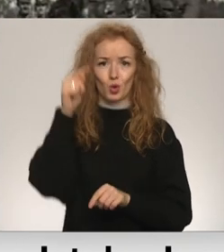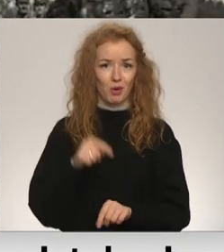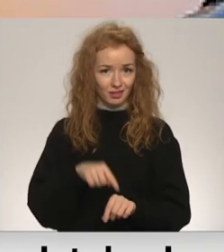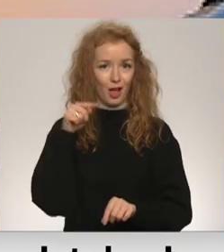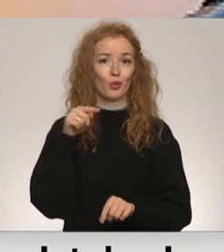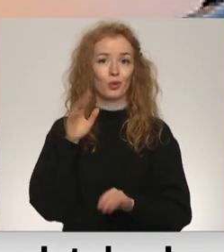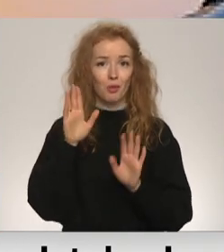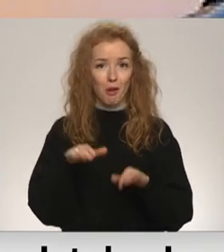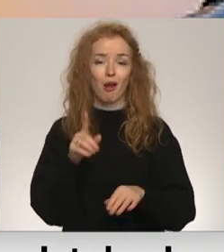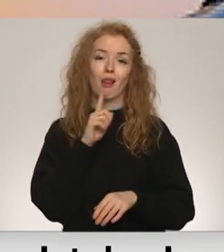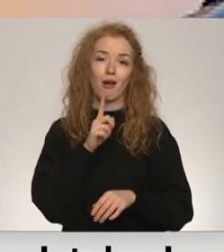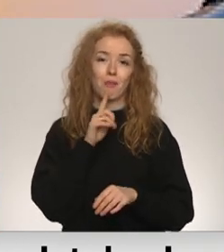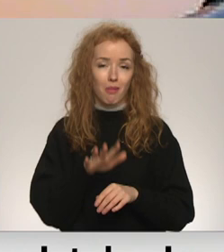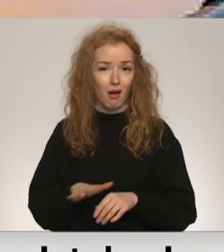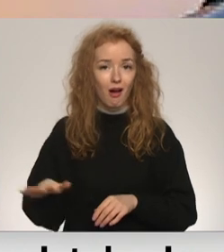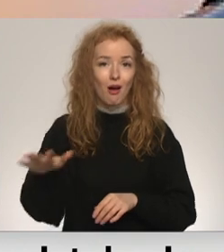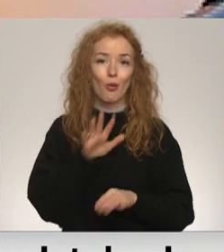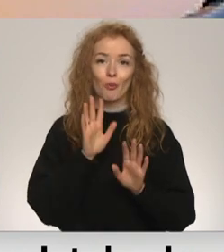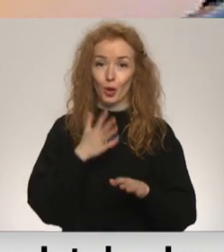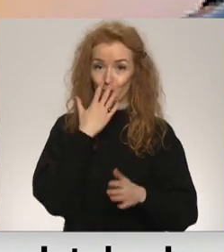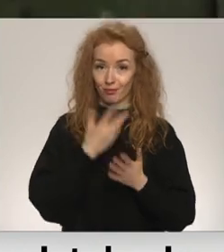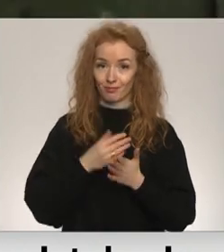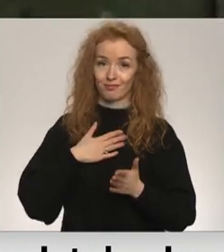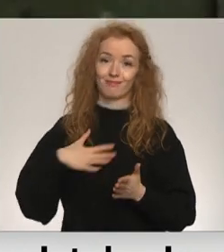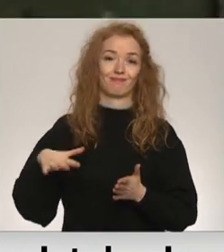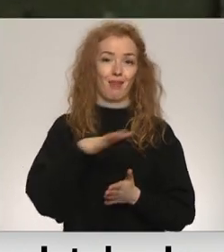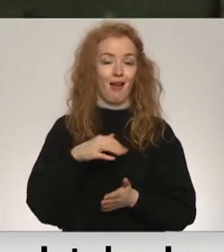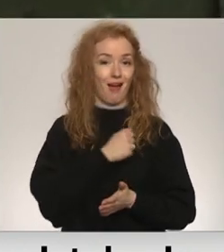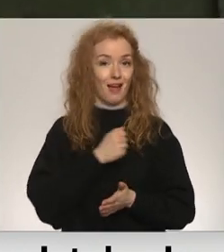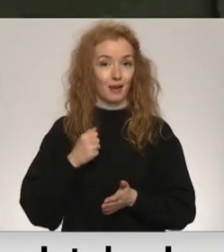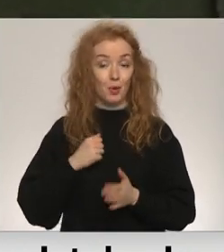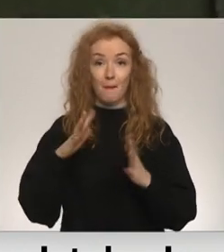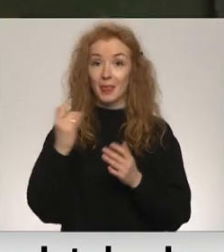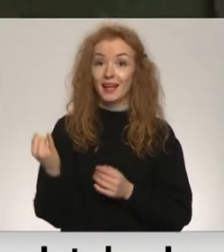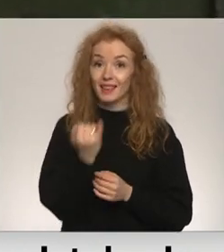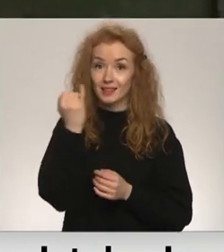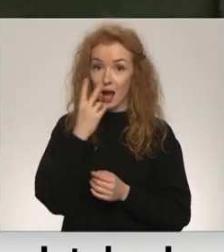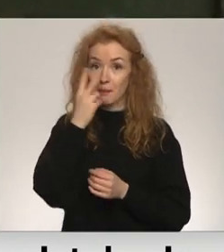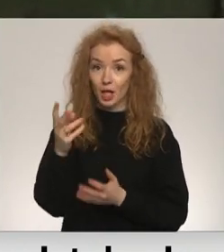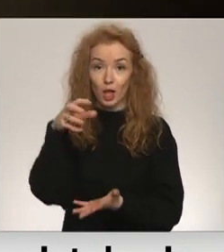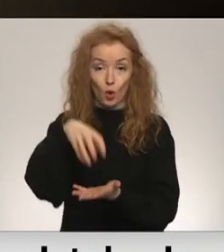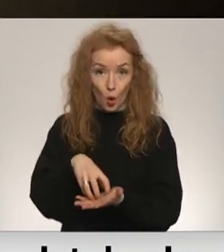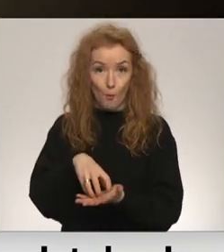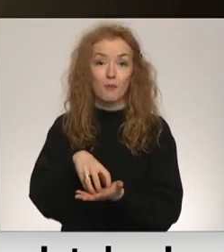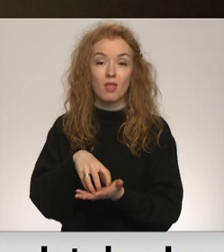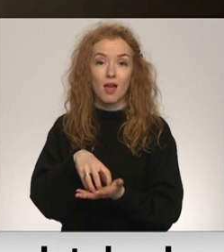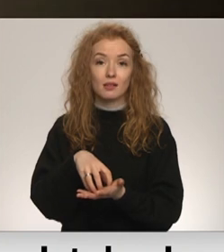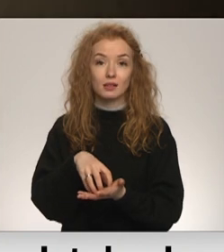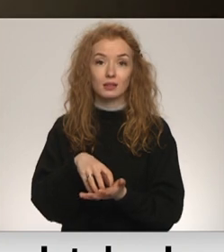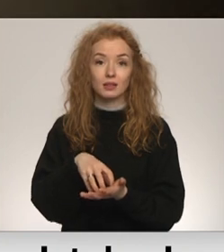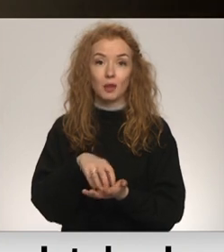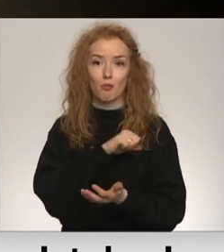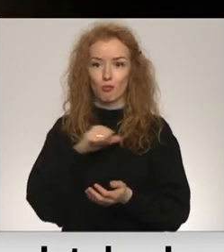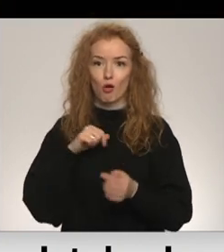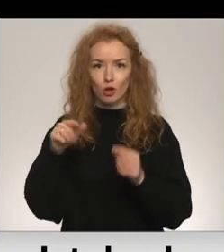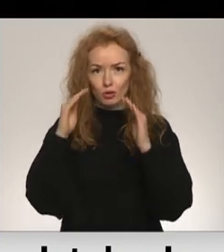sajūtu par Liepāju, par mūsu armiju. Taču interesantākais apskats objekts šeit vēsturnieku skatījumā ir paši